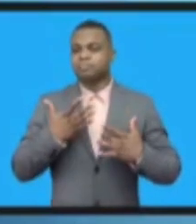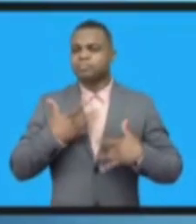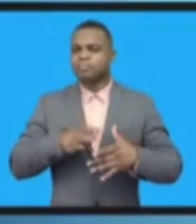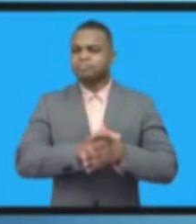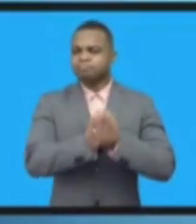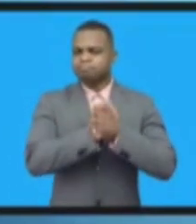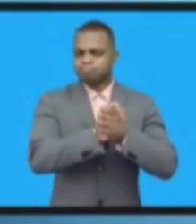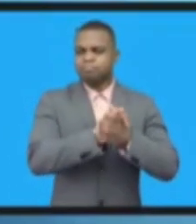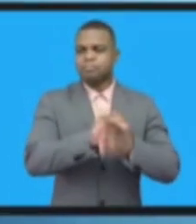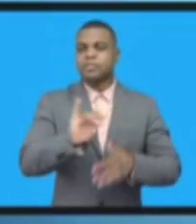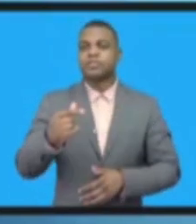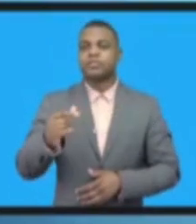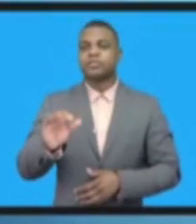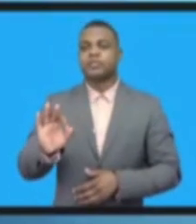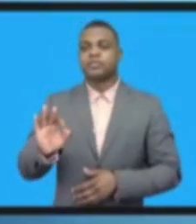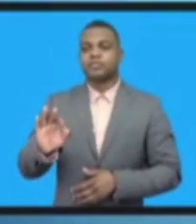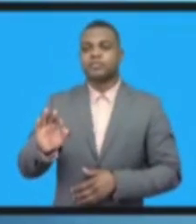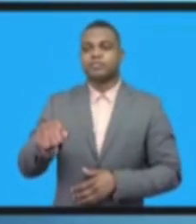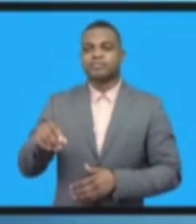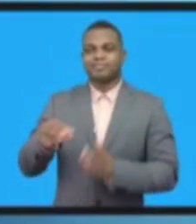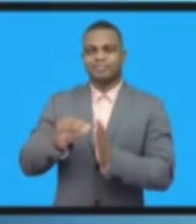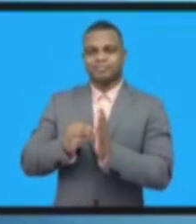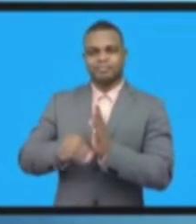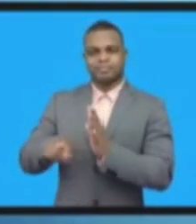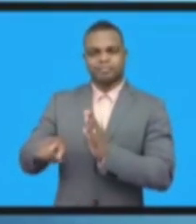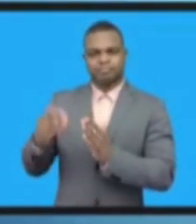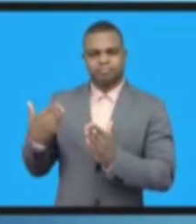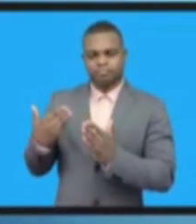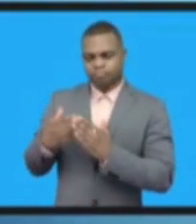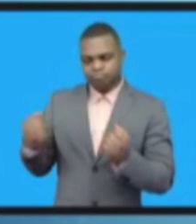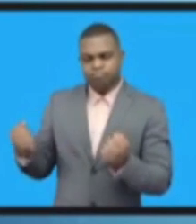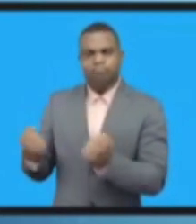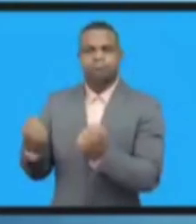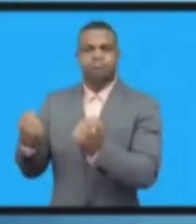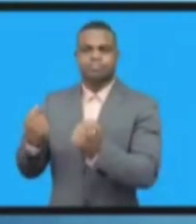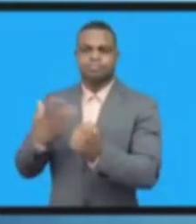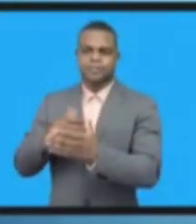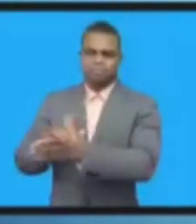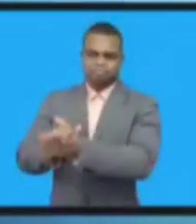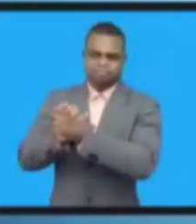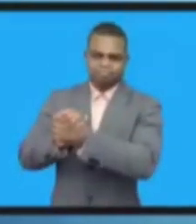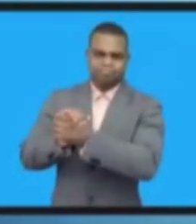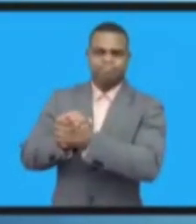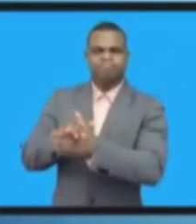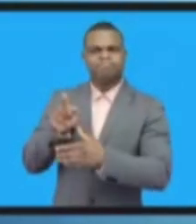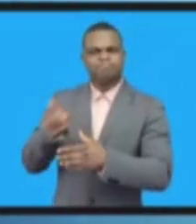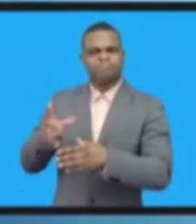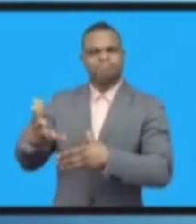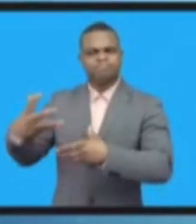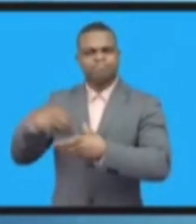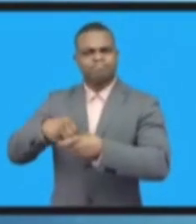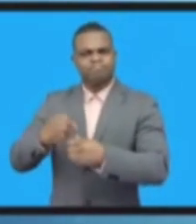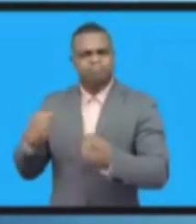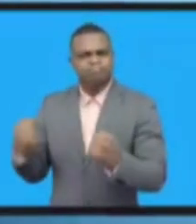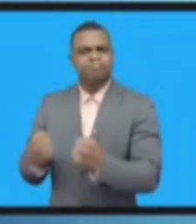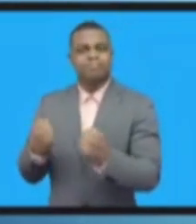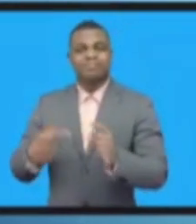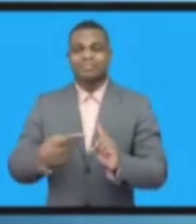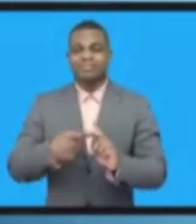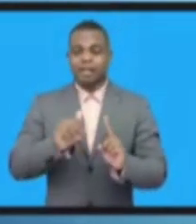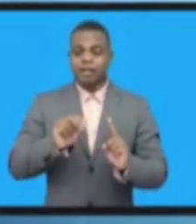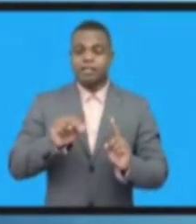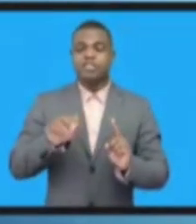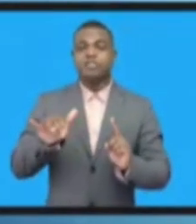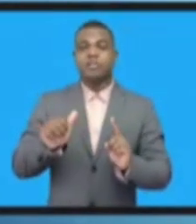которые направлены на работу по теме молодежи в